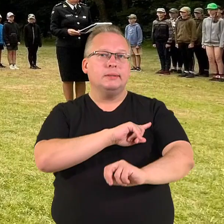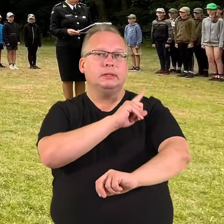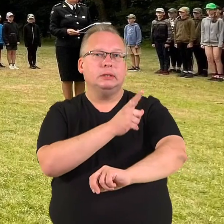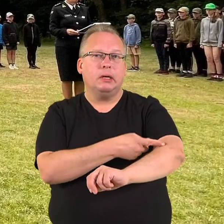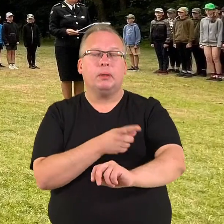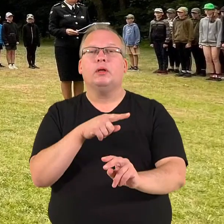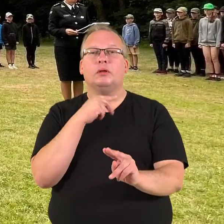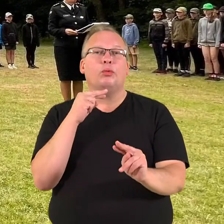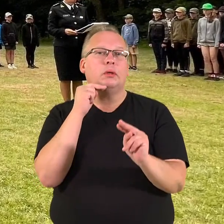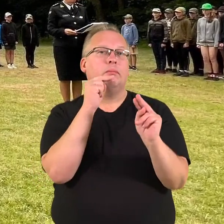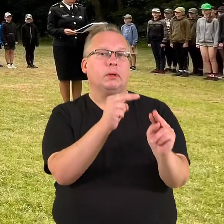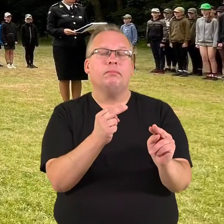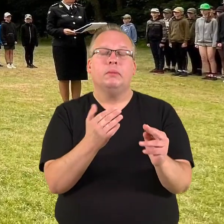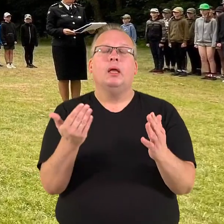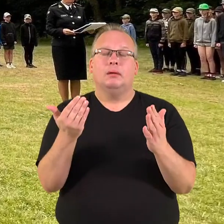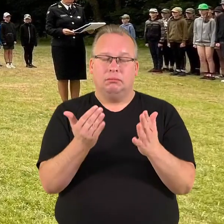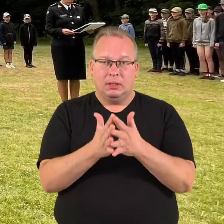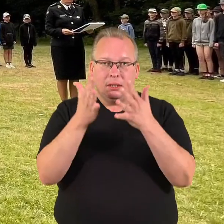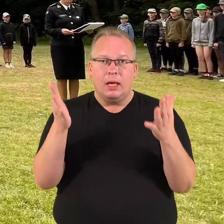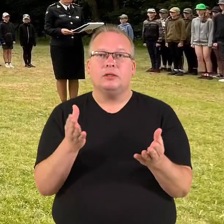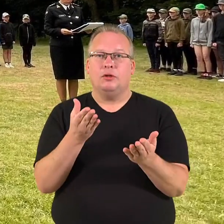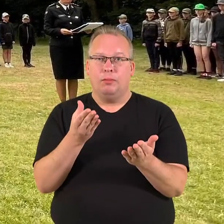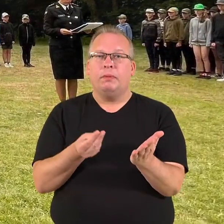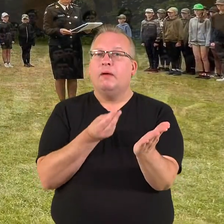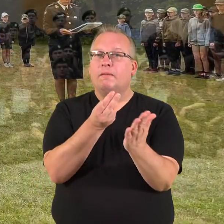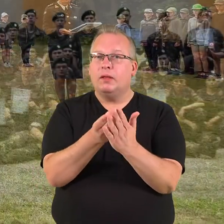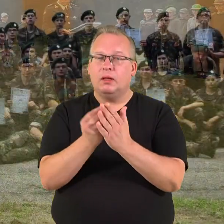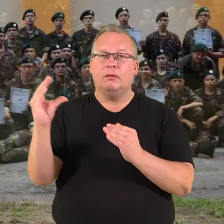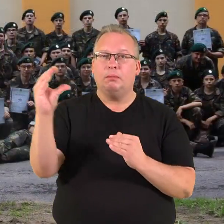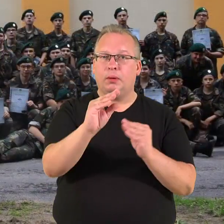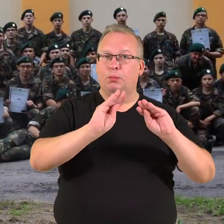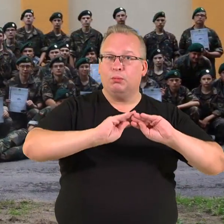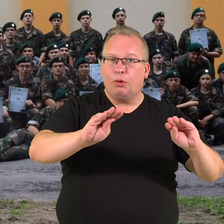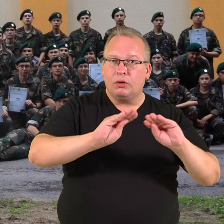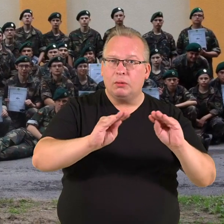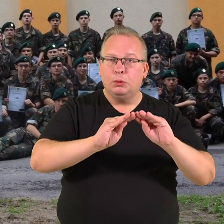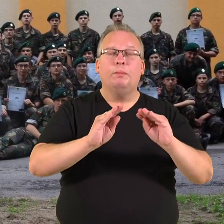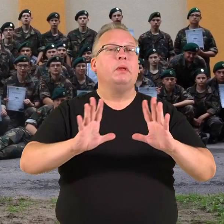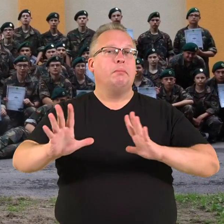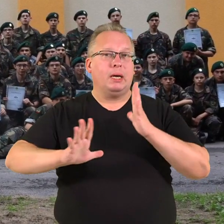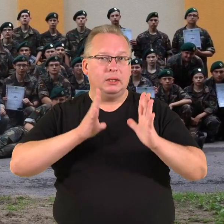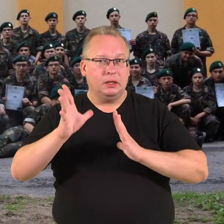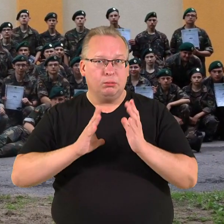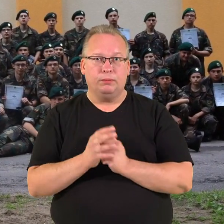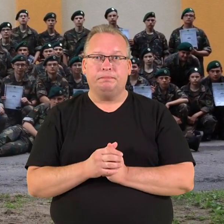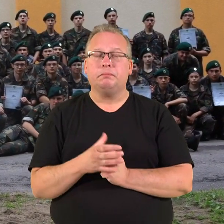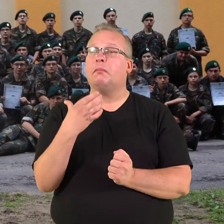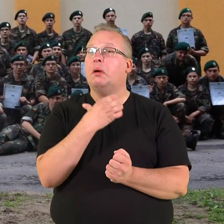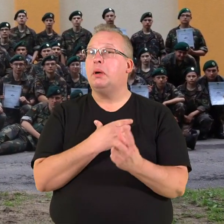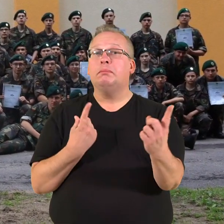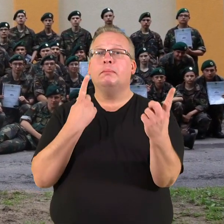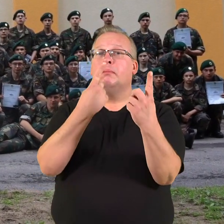reikalavojo didesnio dėmesio, didesnio ir finansavimo, ir mokymų, ir pratybų, ir taip toliau. Pagrindinis tikslas yra